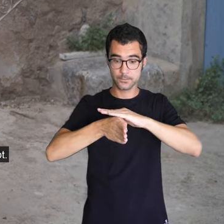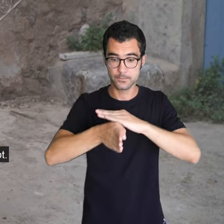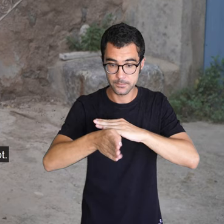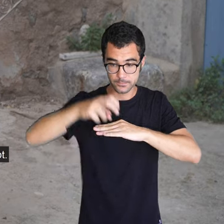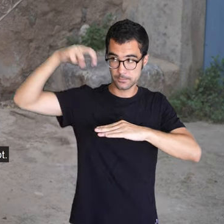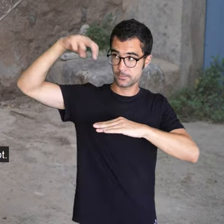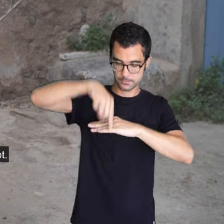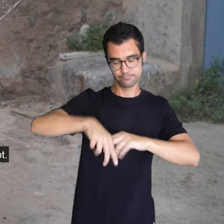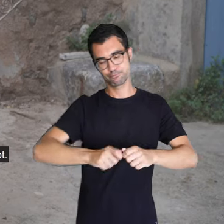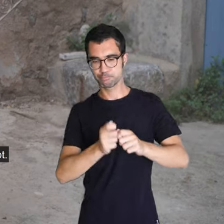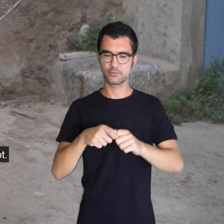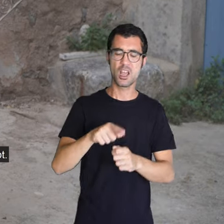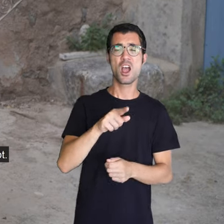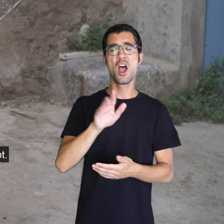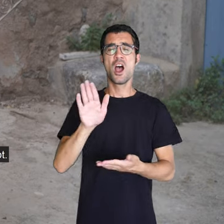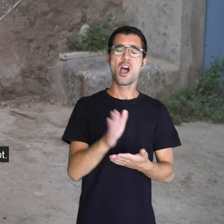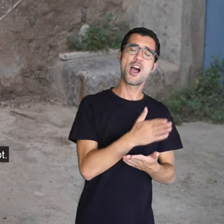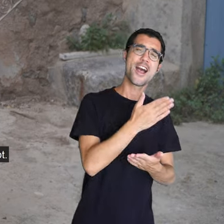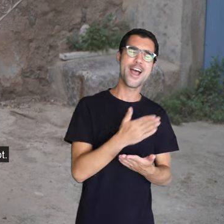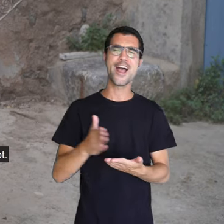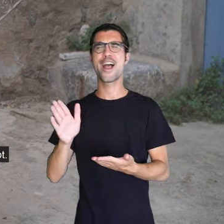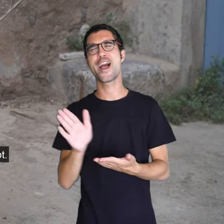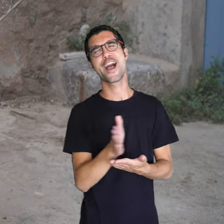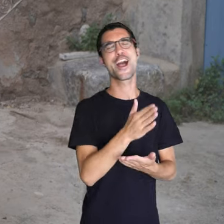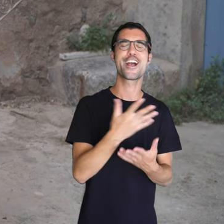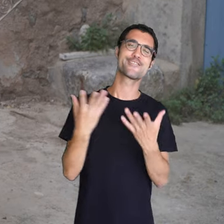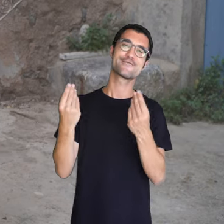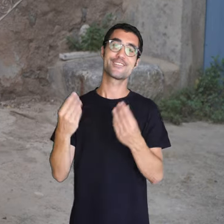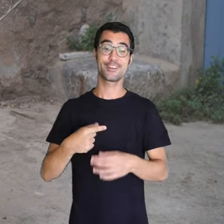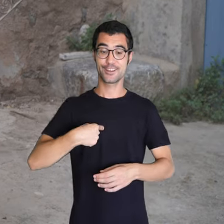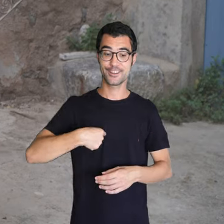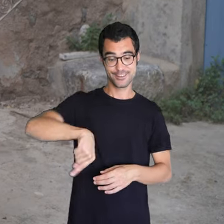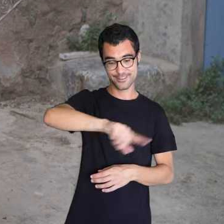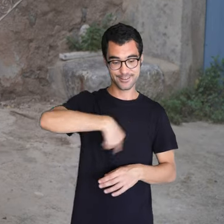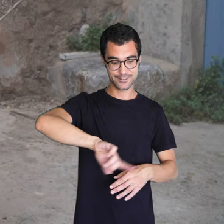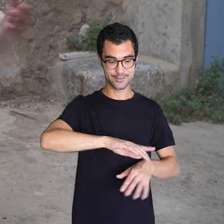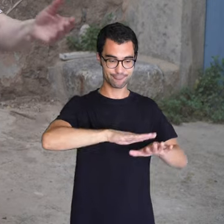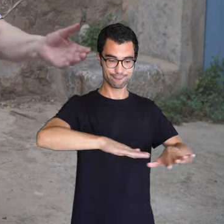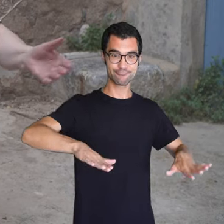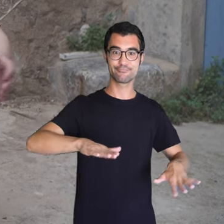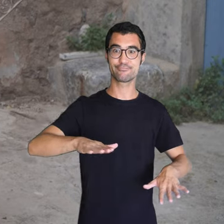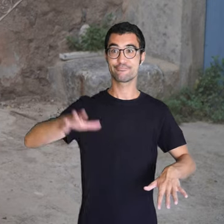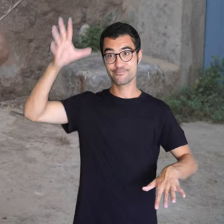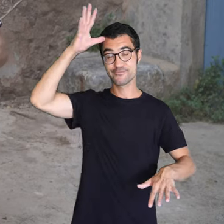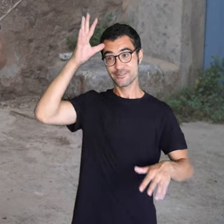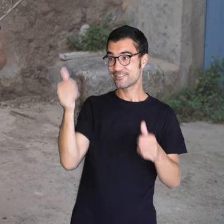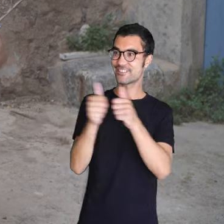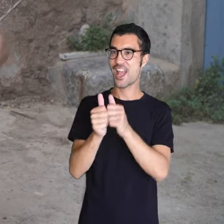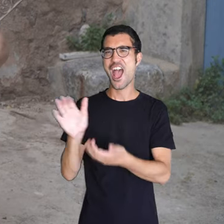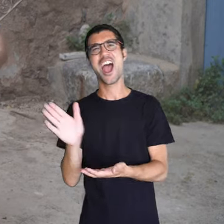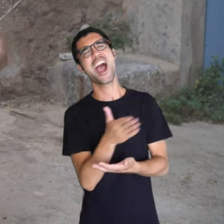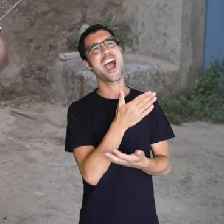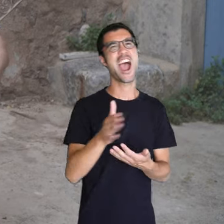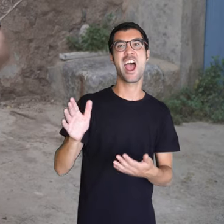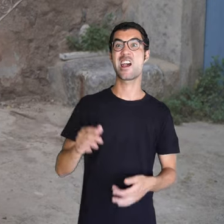I tot el temps, cantava, cantava molt. Era l'élit. I nostres anem, cantàvem amb mon pare, amb mon pare. I mon mare dius,